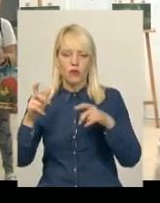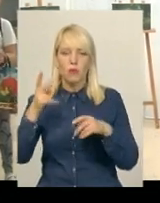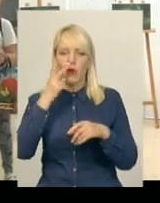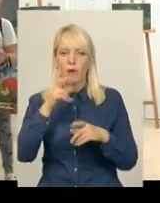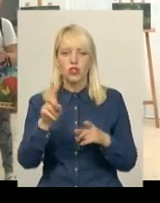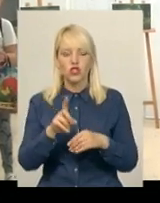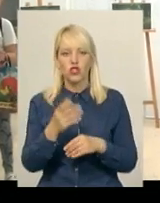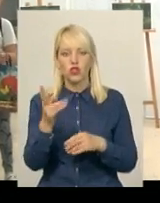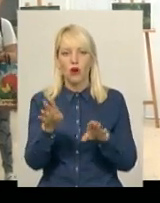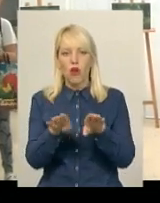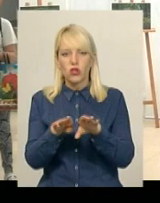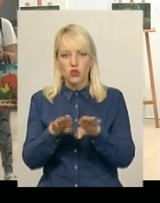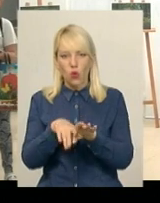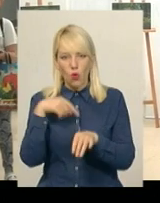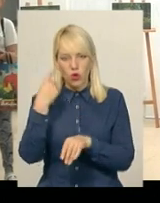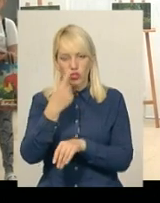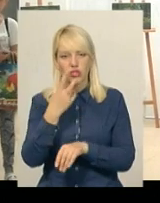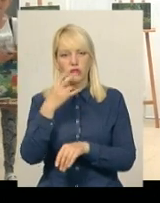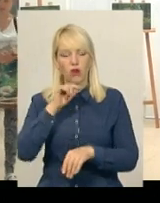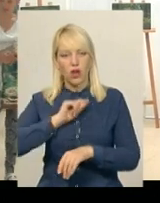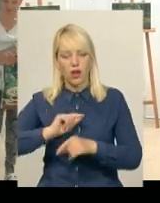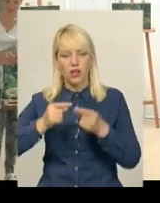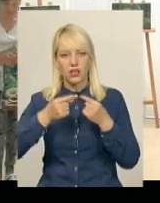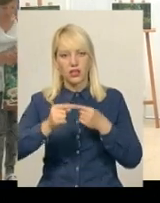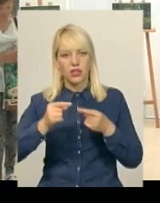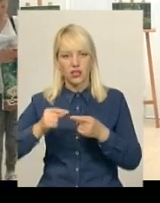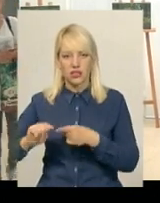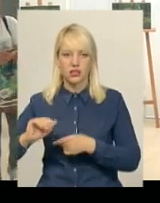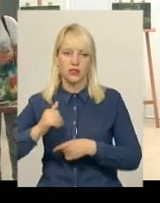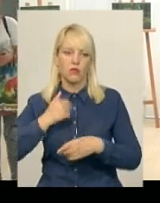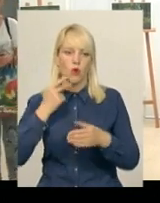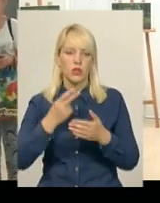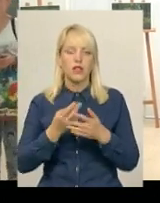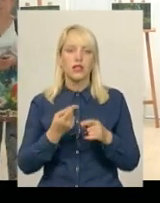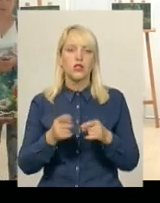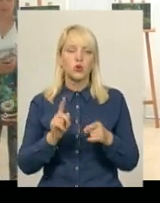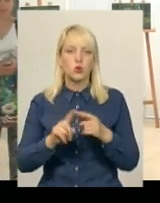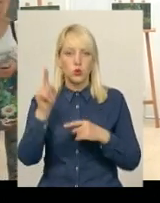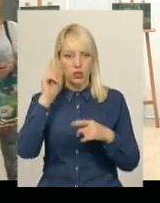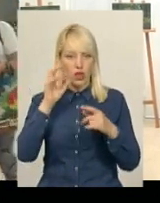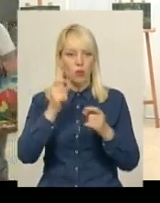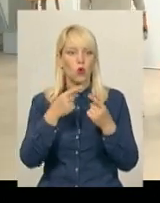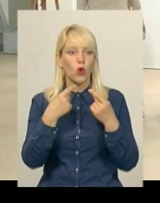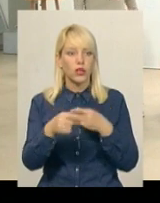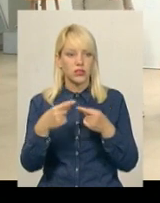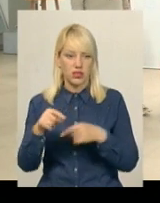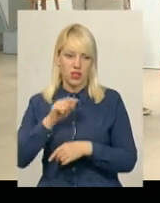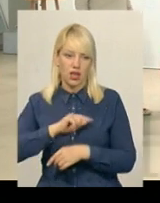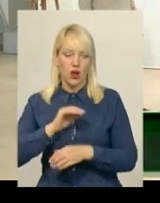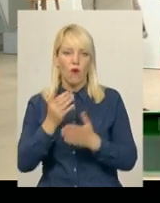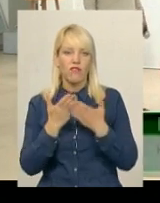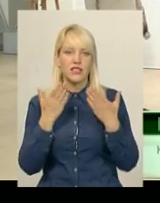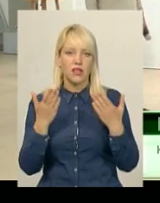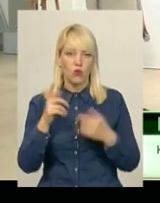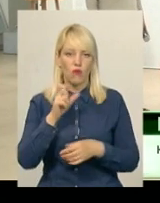характери зовсім різні. І хотів показати, розкрити цю ідею якраз психологічно про різність характерів». У виставковій